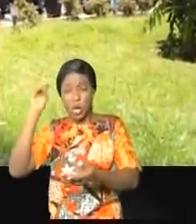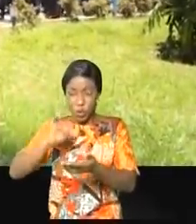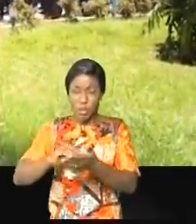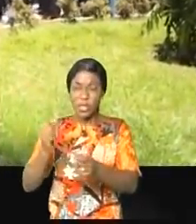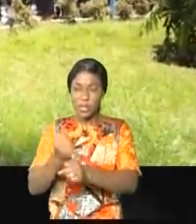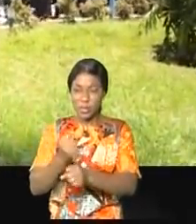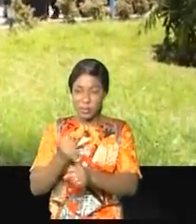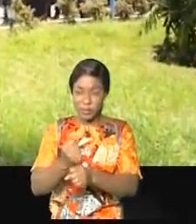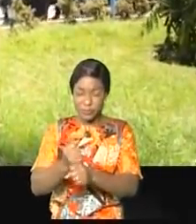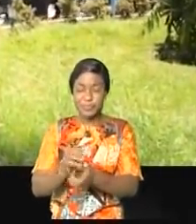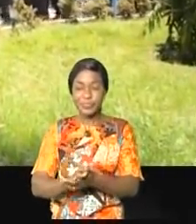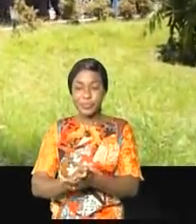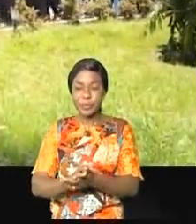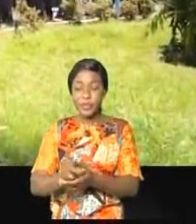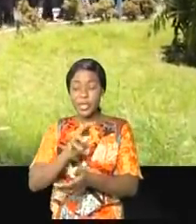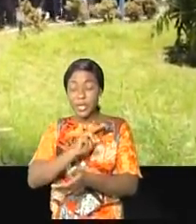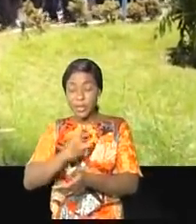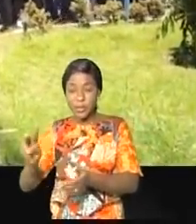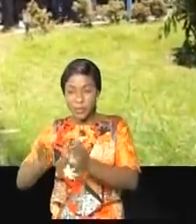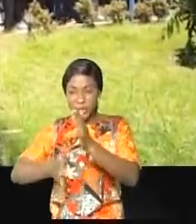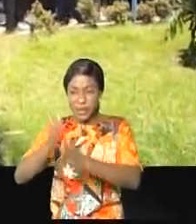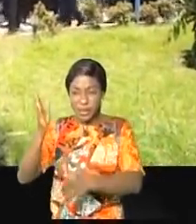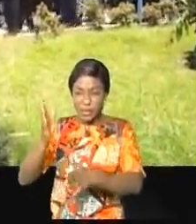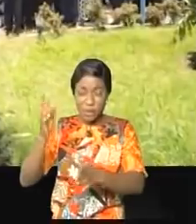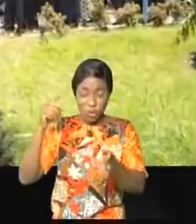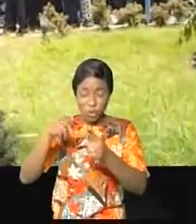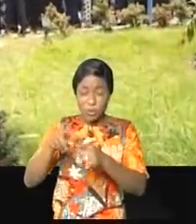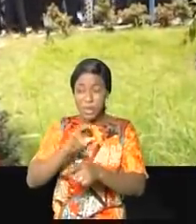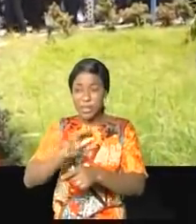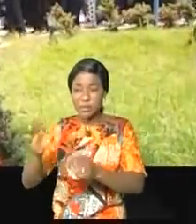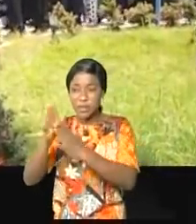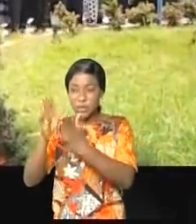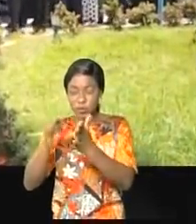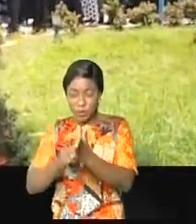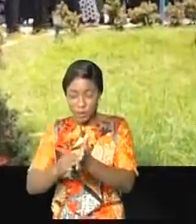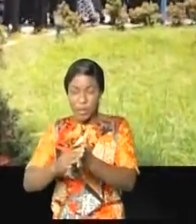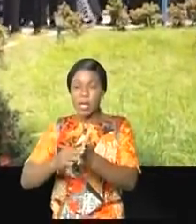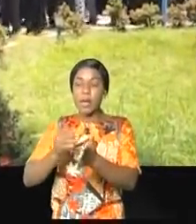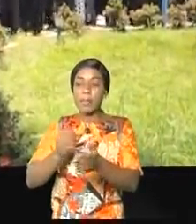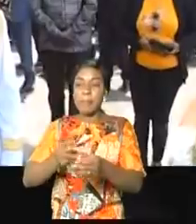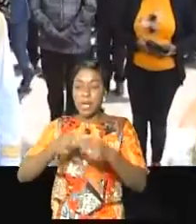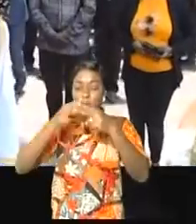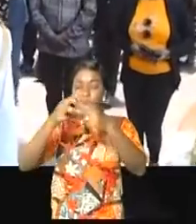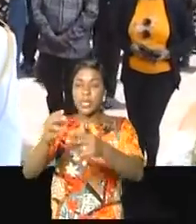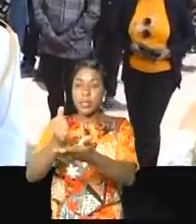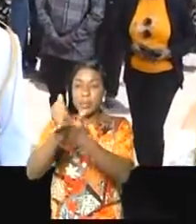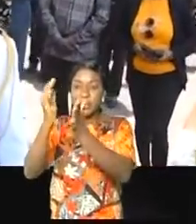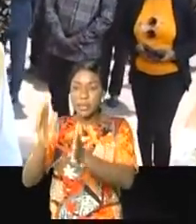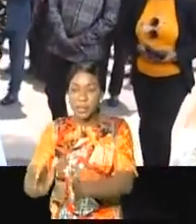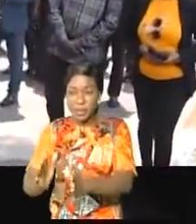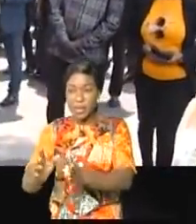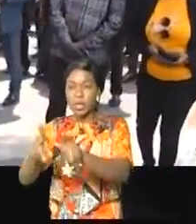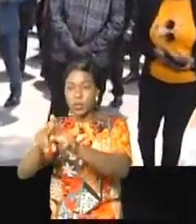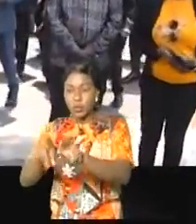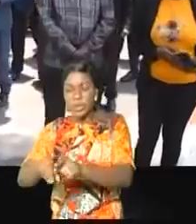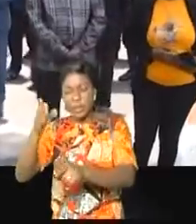De 2015 à 2018, il était nommé ambassadeur extraordinaire et plénipotentiaire en fédération de Russie chez Vladimir